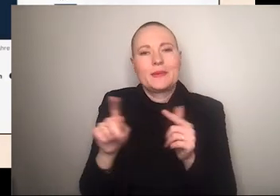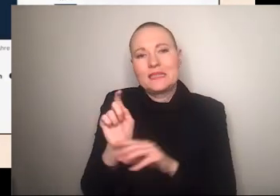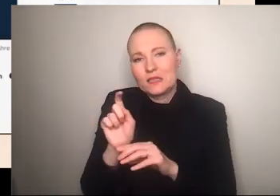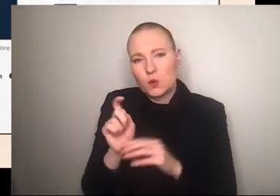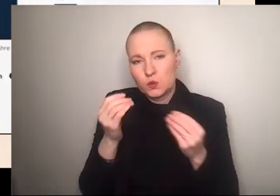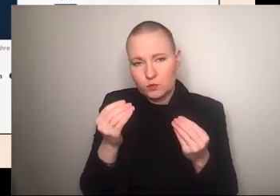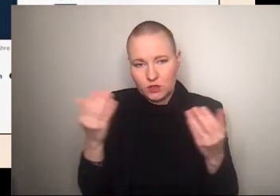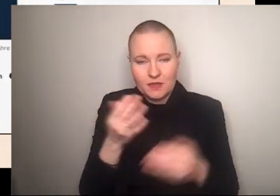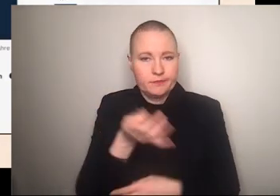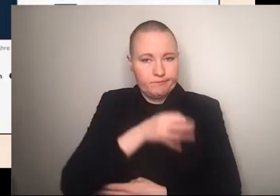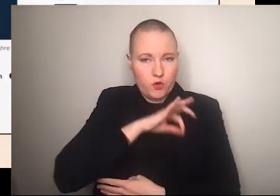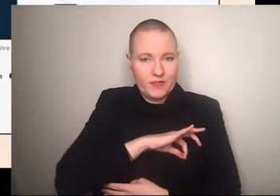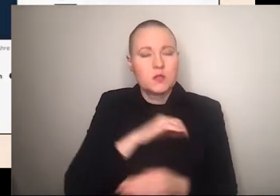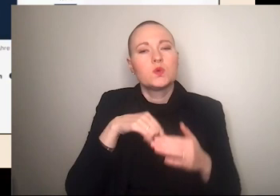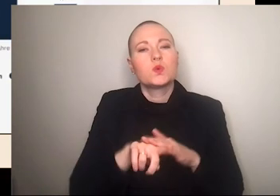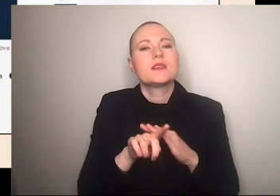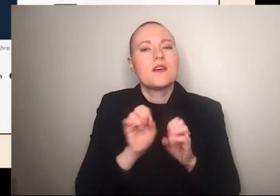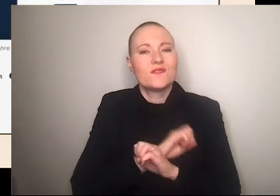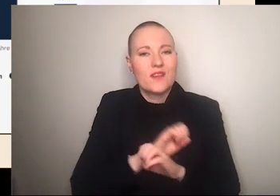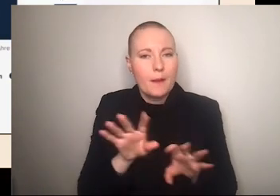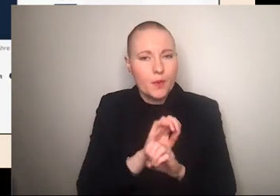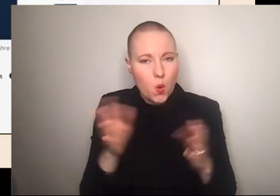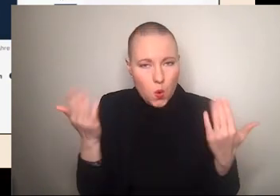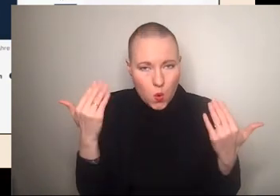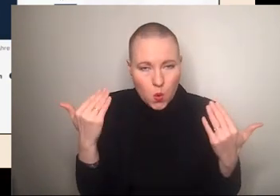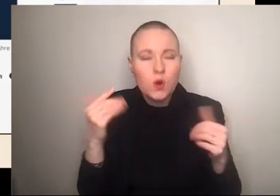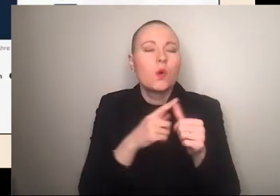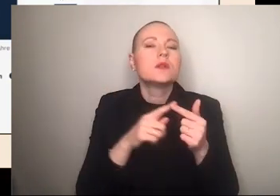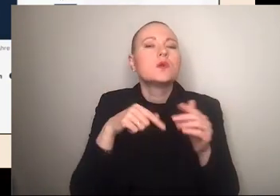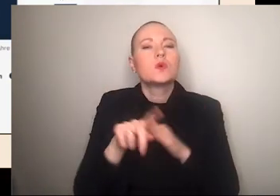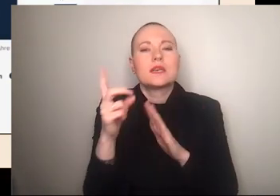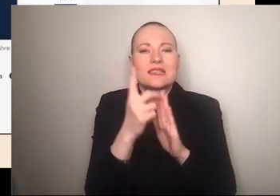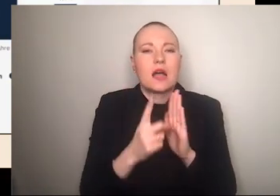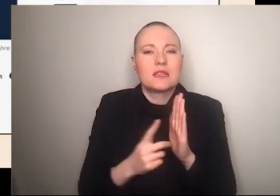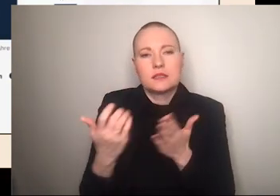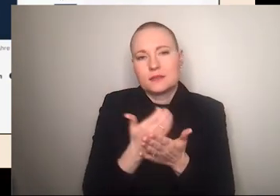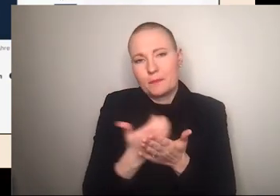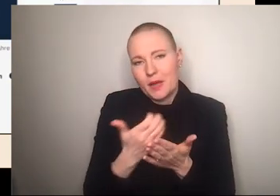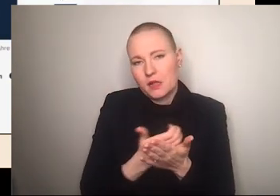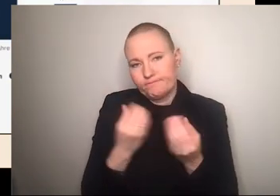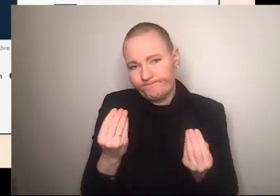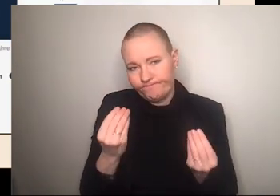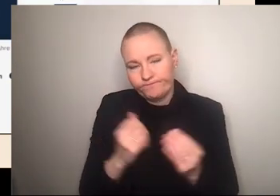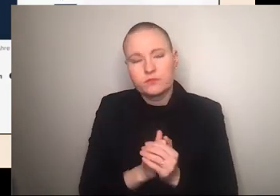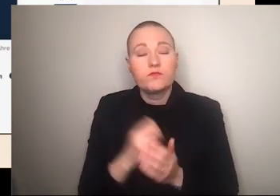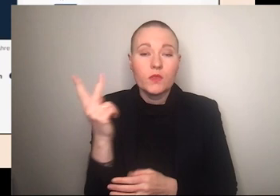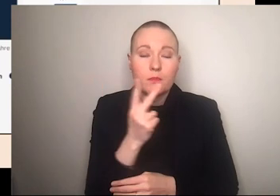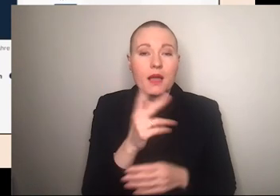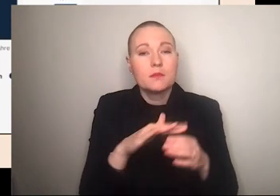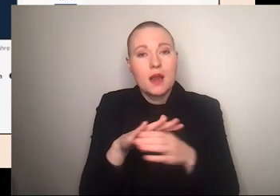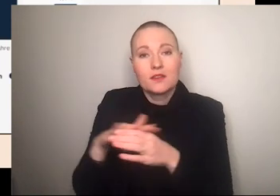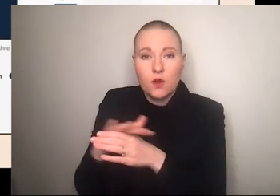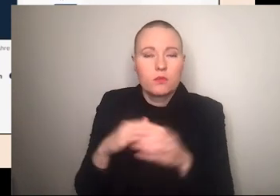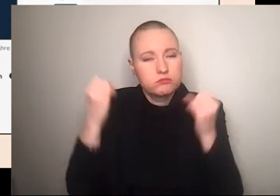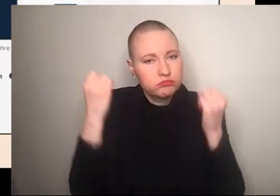sie ihren profit hauptsächlich durch werbung und daten erwirtschaften beide plattformen haben eine starke fokussierung